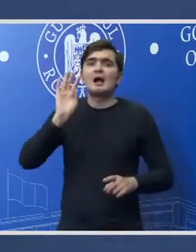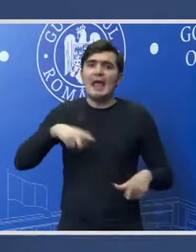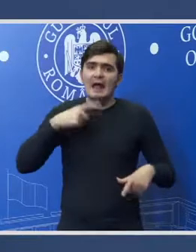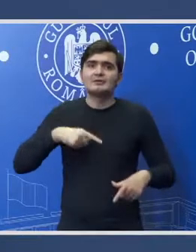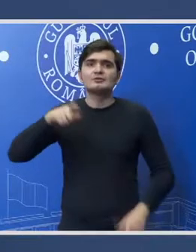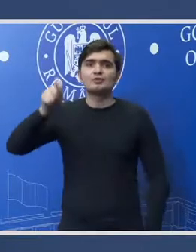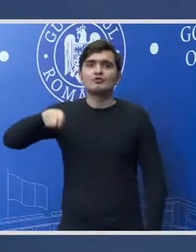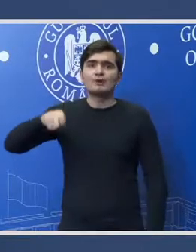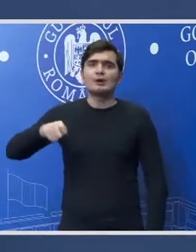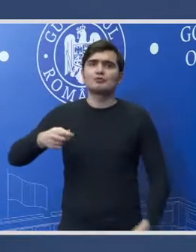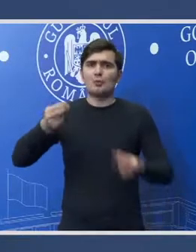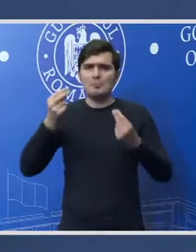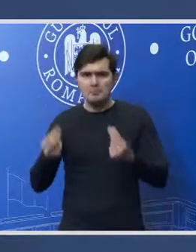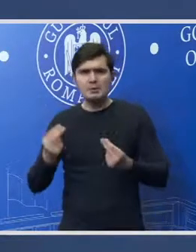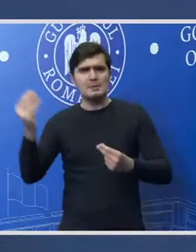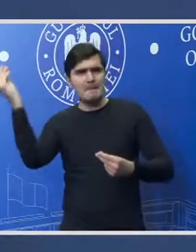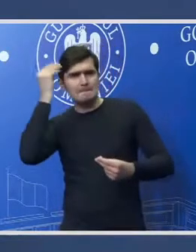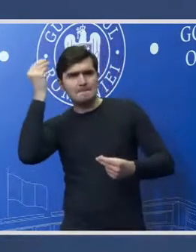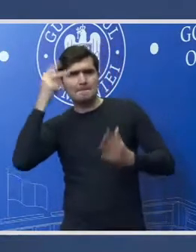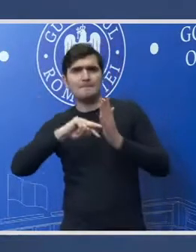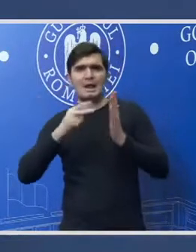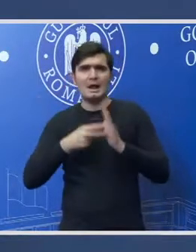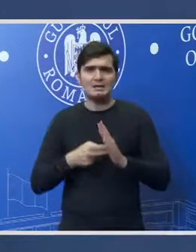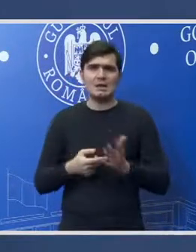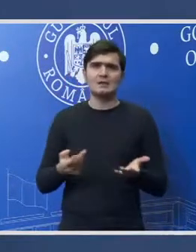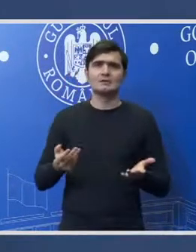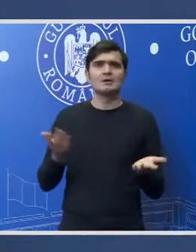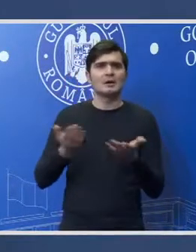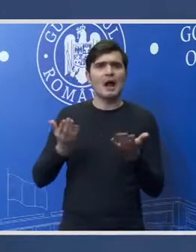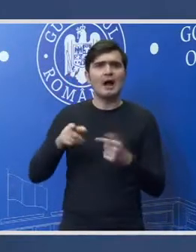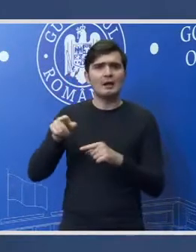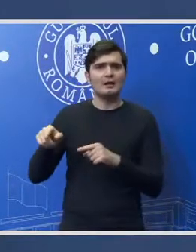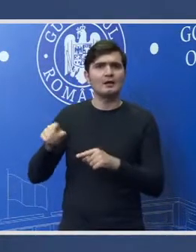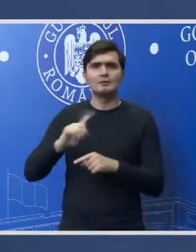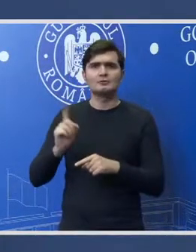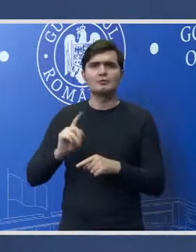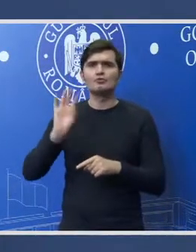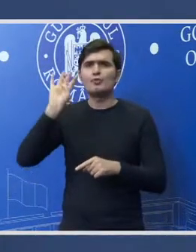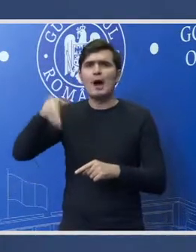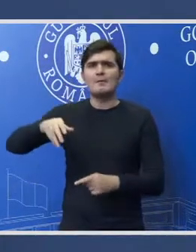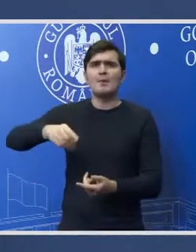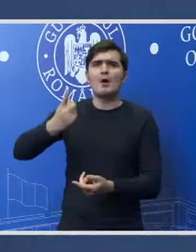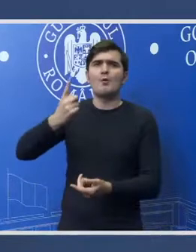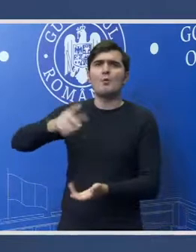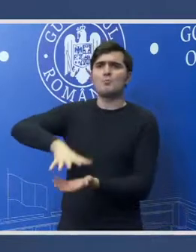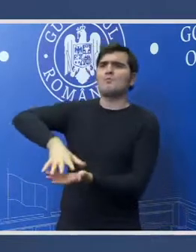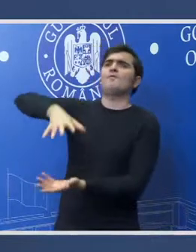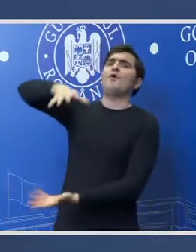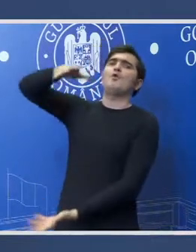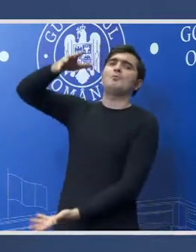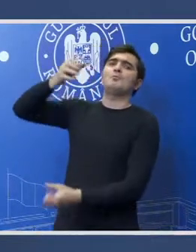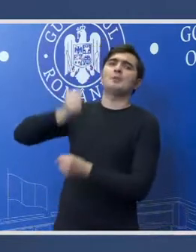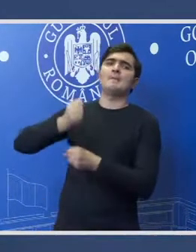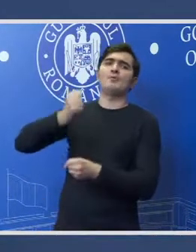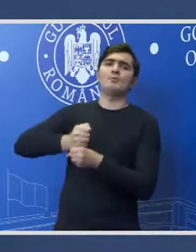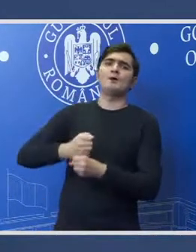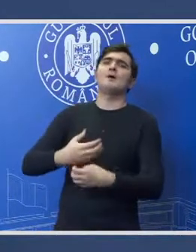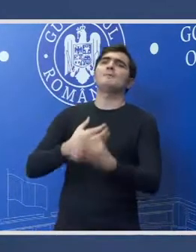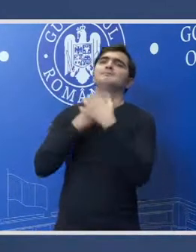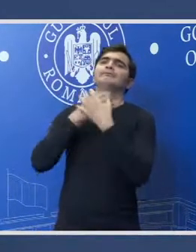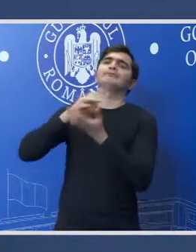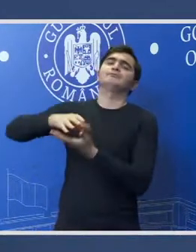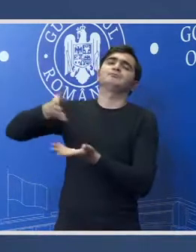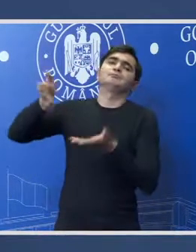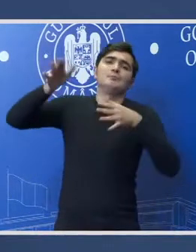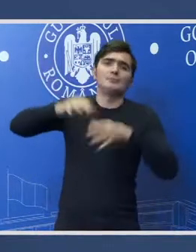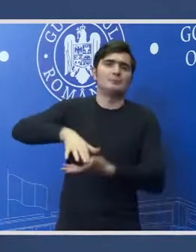pregătiți niște judecători pe care să nu fie un volum de muncă sufocant